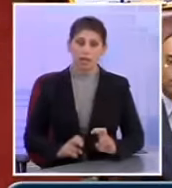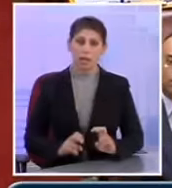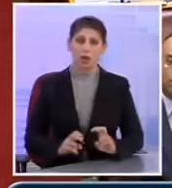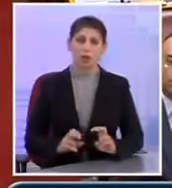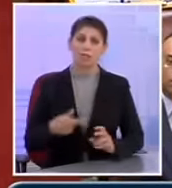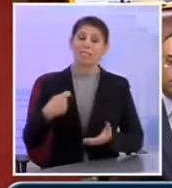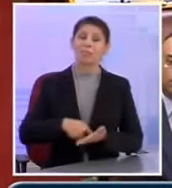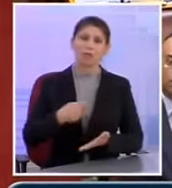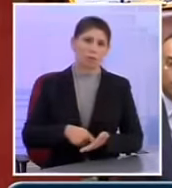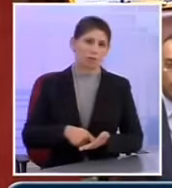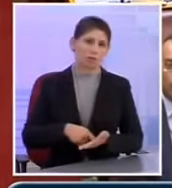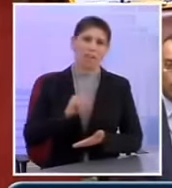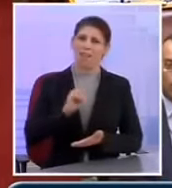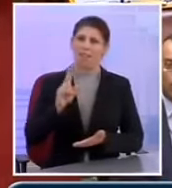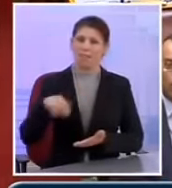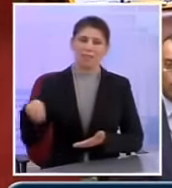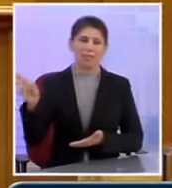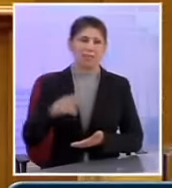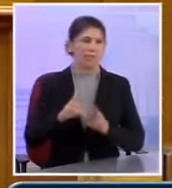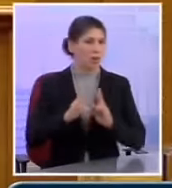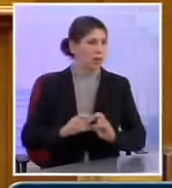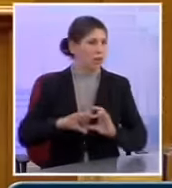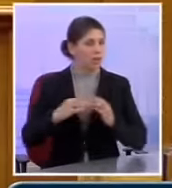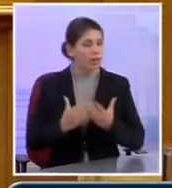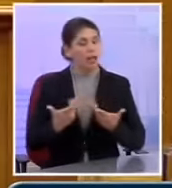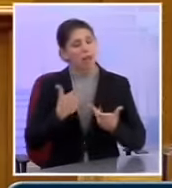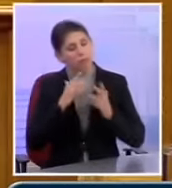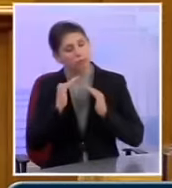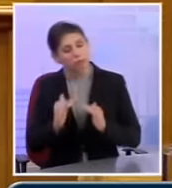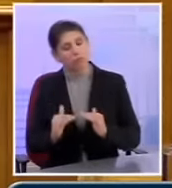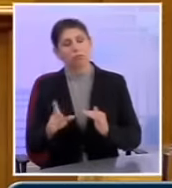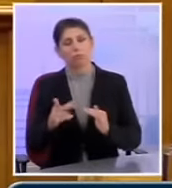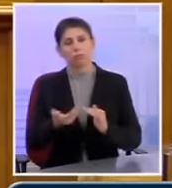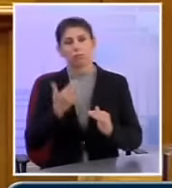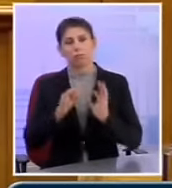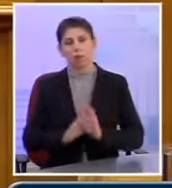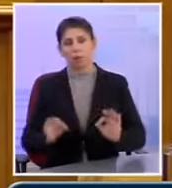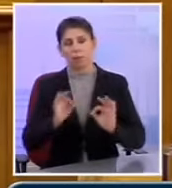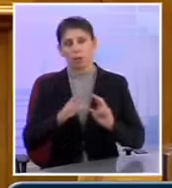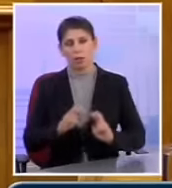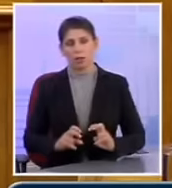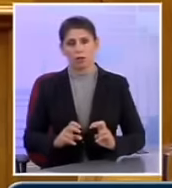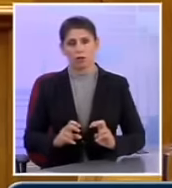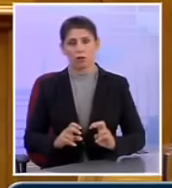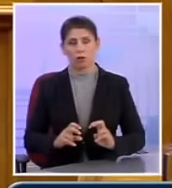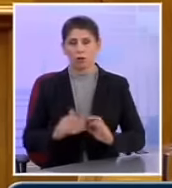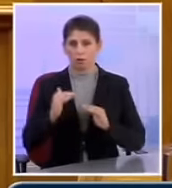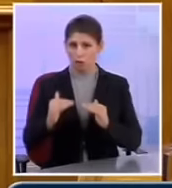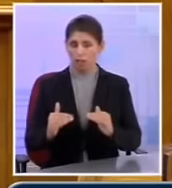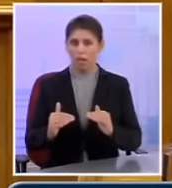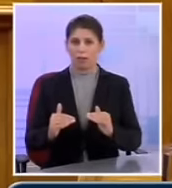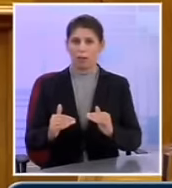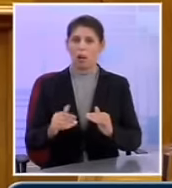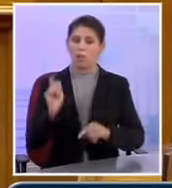πληρωμές. Δεν κατεργείται ο έλεγχος γενικά αφού παραμένει τόσο προληπτικός έλεγχος στο στάδιο της κατάρτισης των δημοσίων